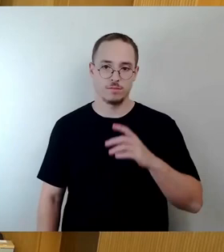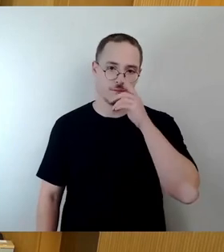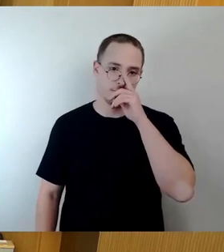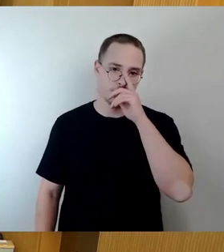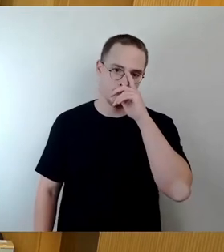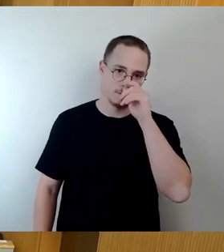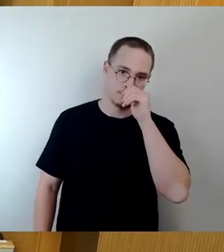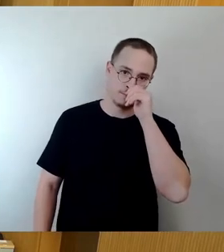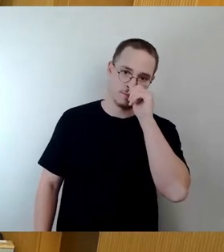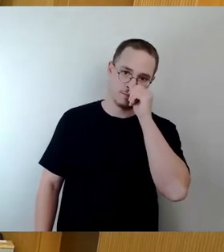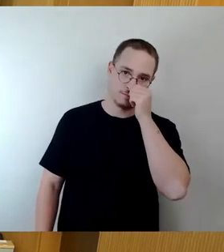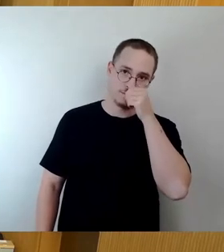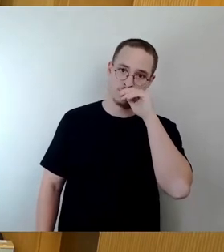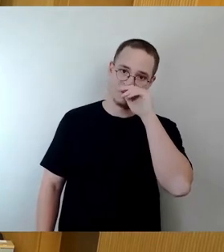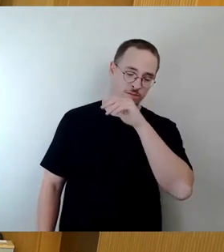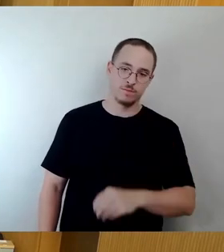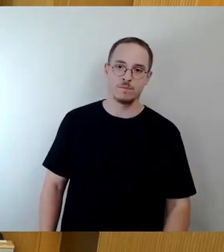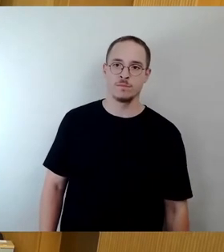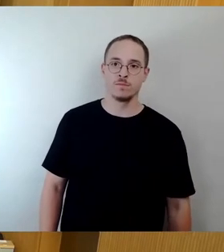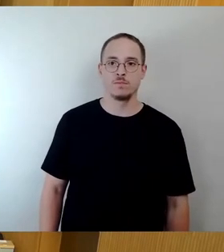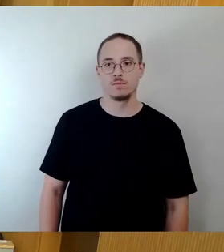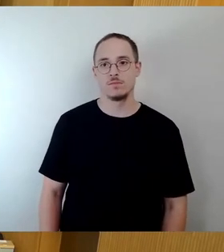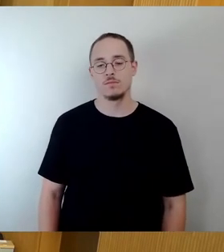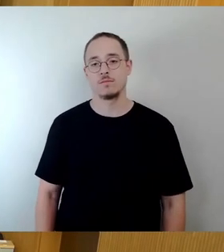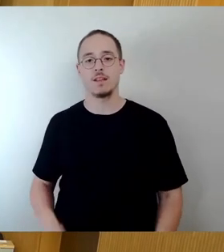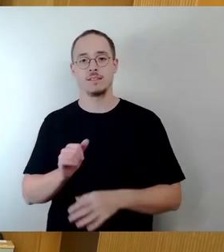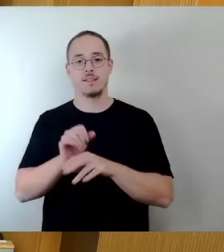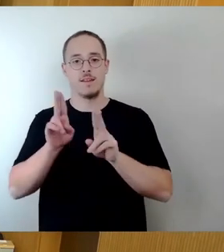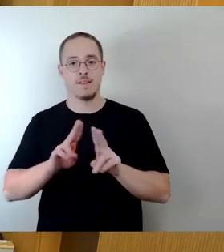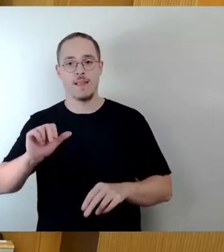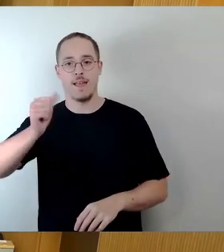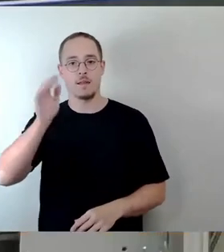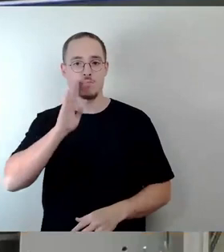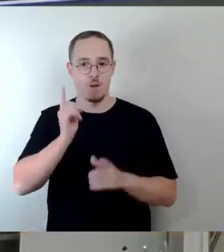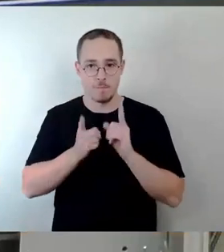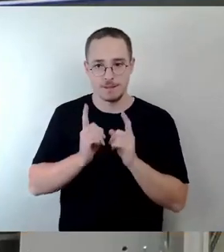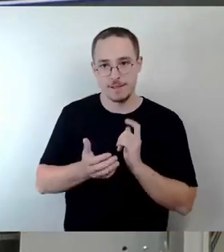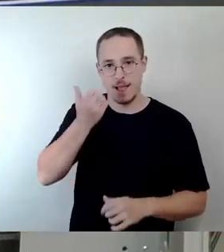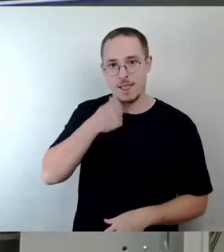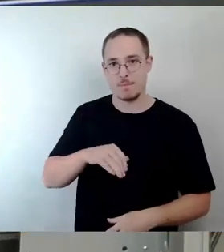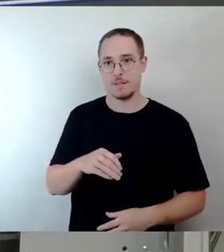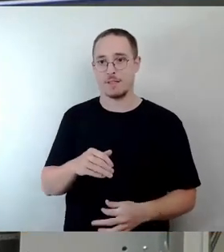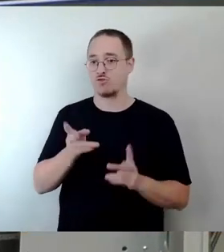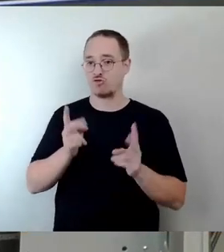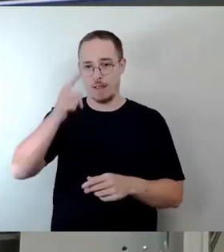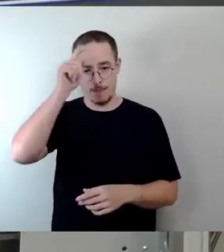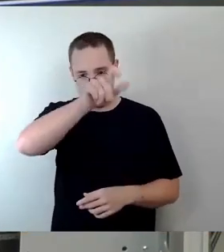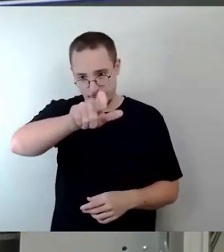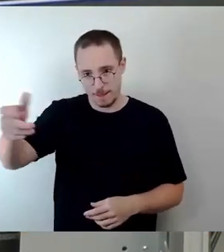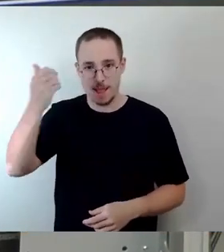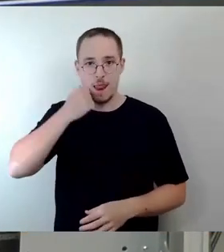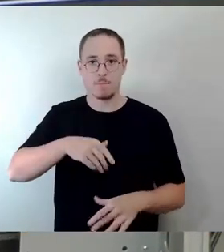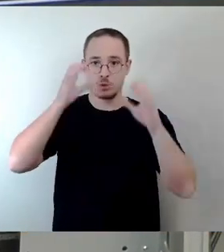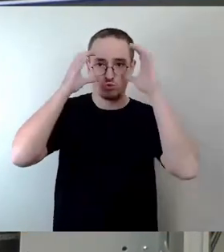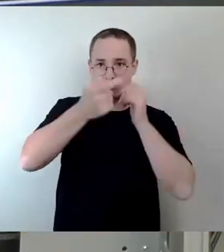Sehr geehrter Herr Erster Bürgermeister, werte Stadträtinnen und Stadträte, liebe Zuhörende. Die